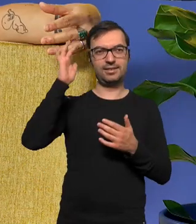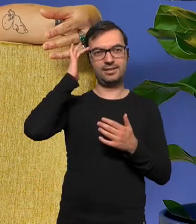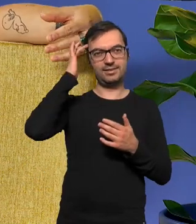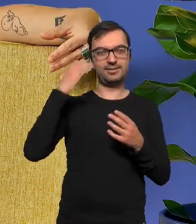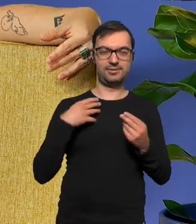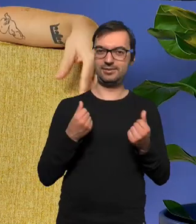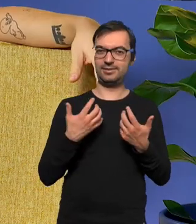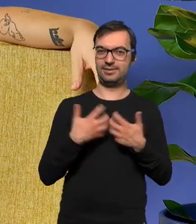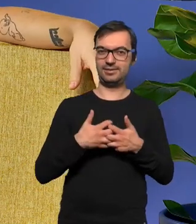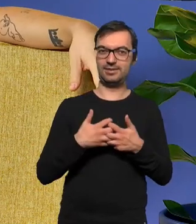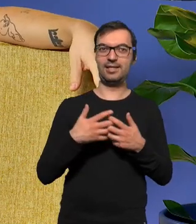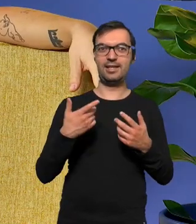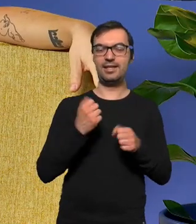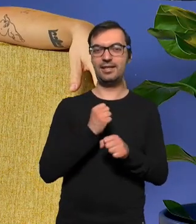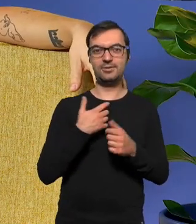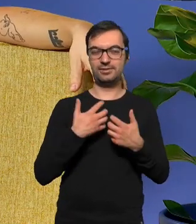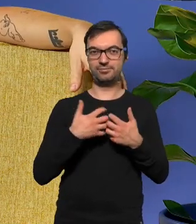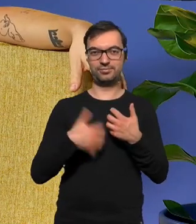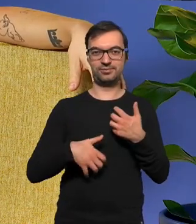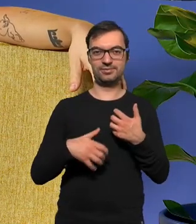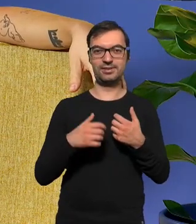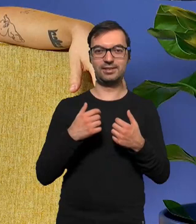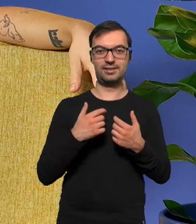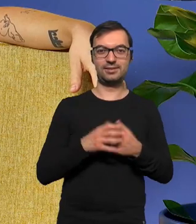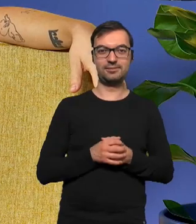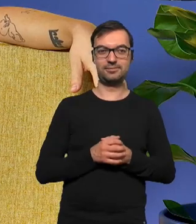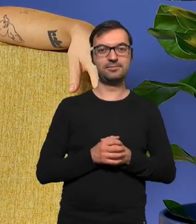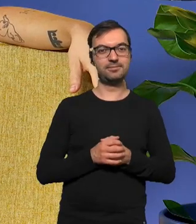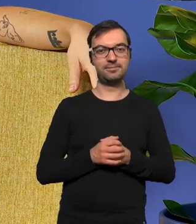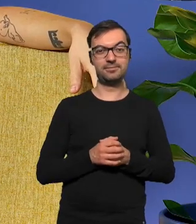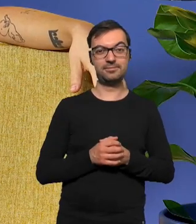mi się gryzie jest taki poważny dyskurs